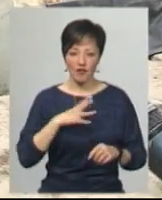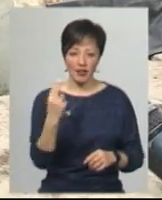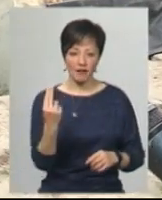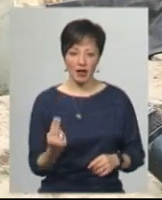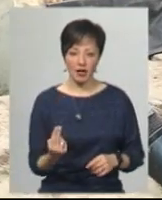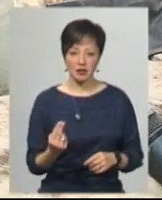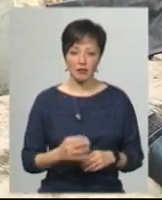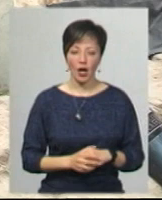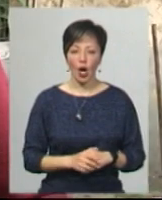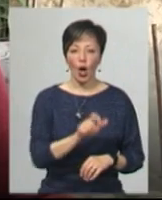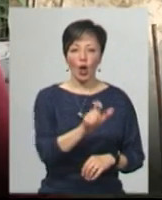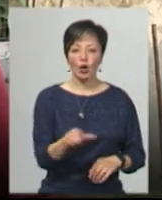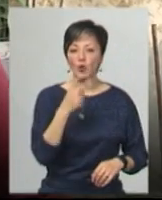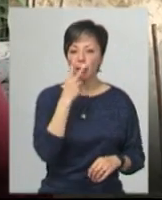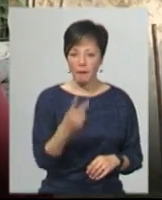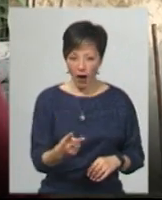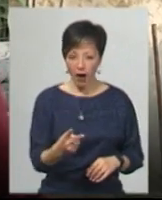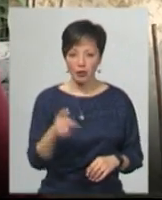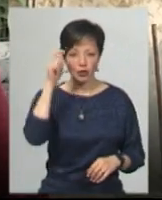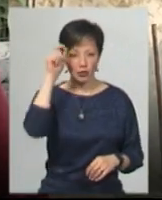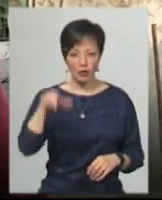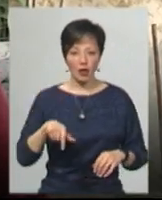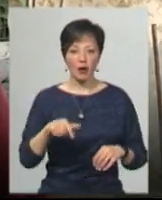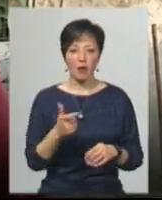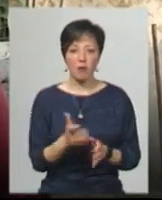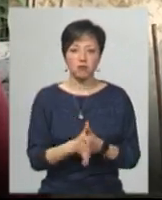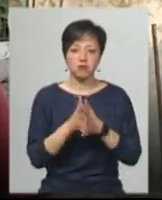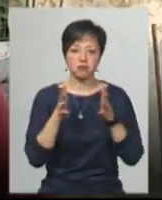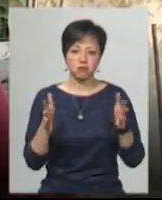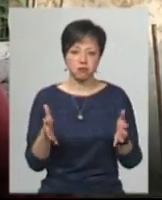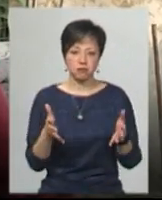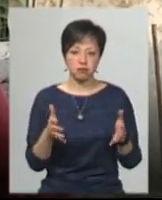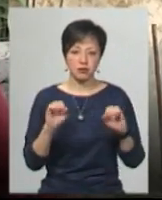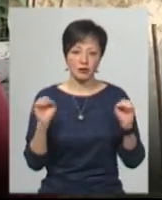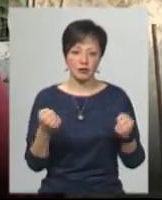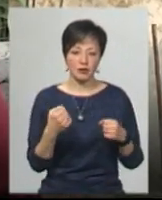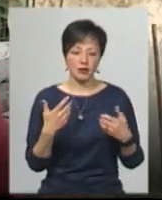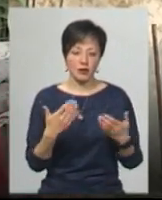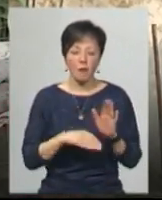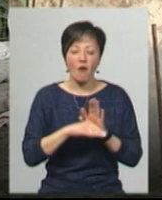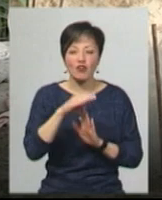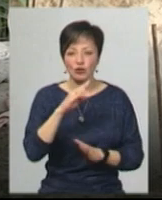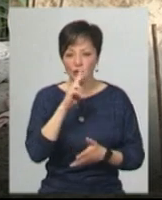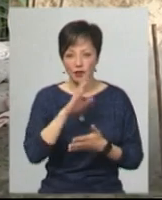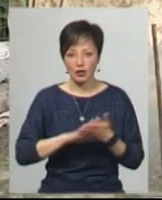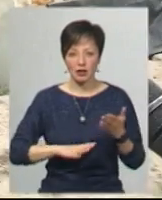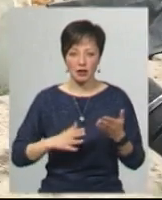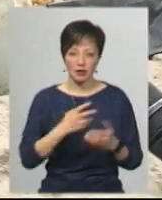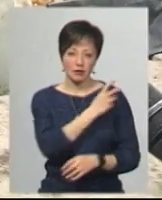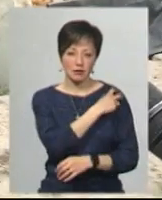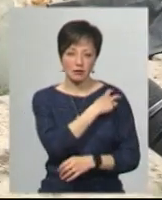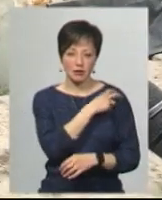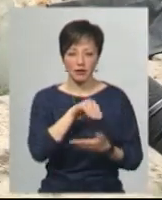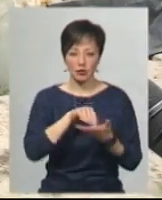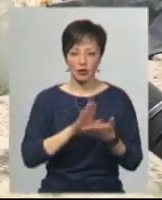бачили, що він в якесь повищення, ну, яке, не знаю, чи звання, чи що він там отмічали.